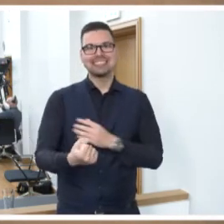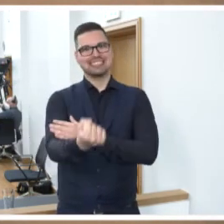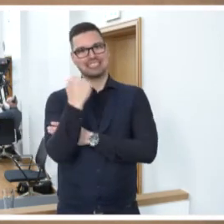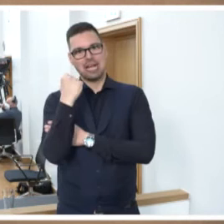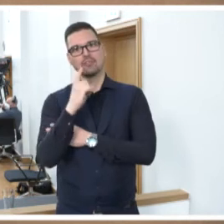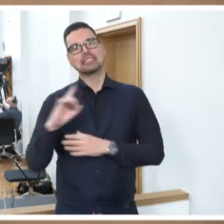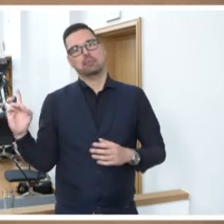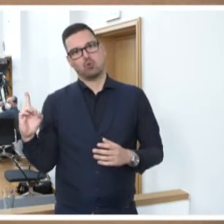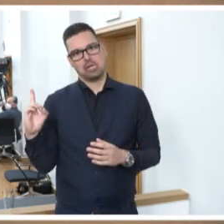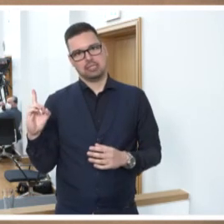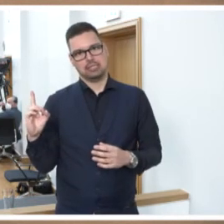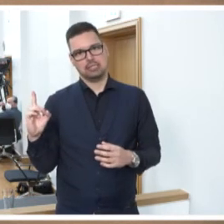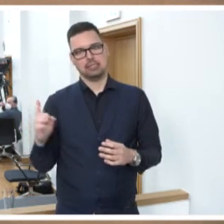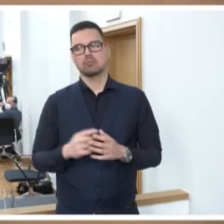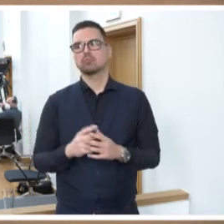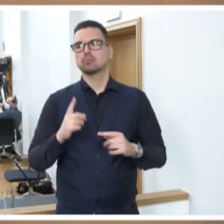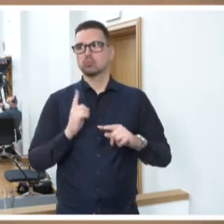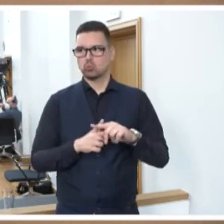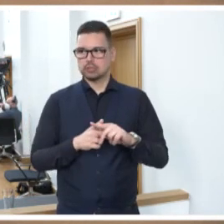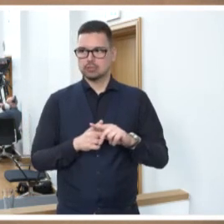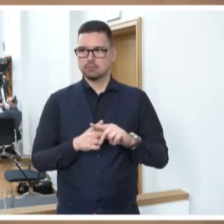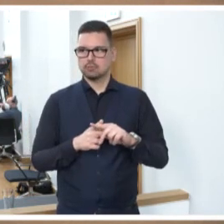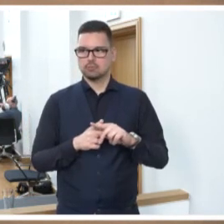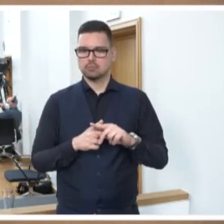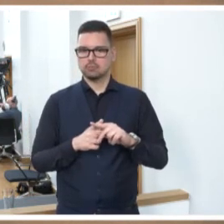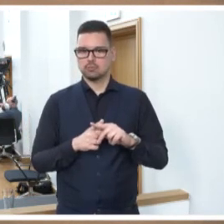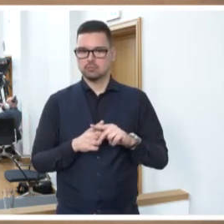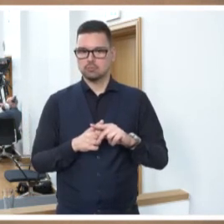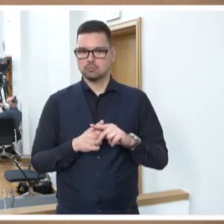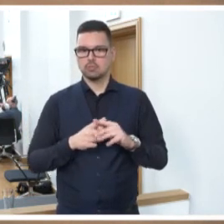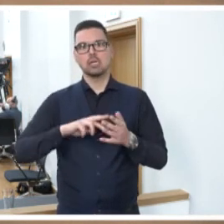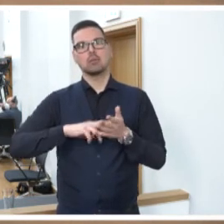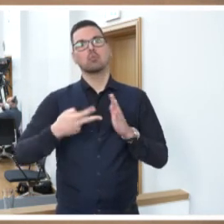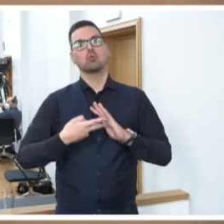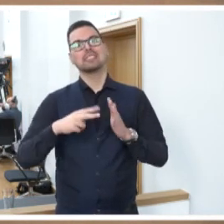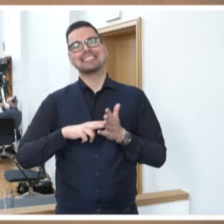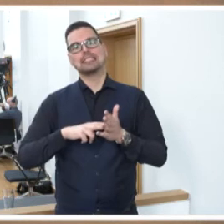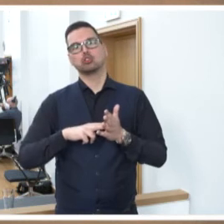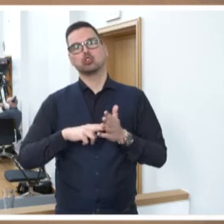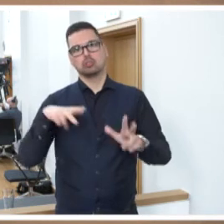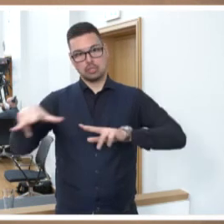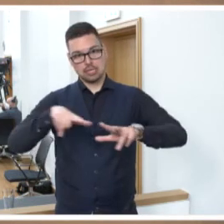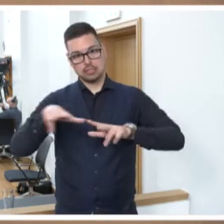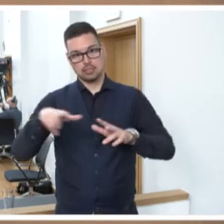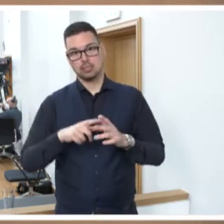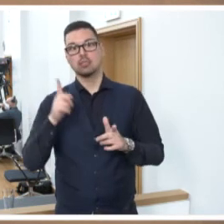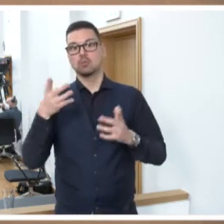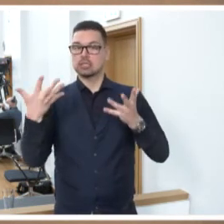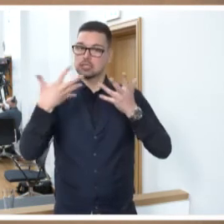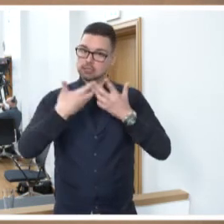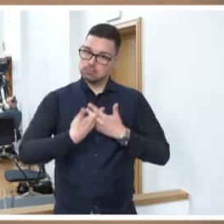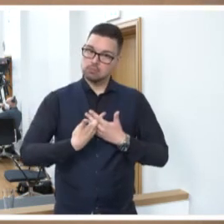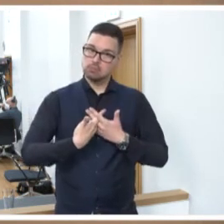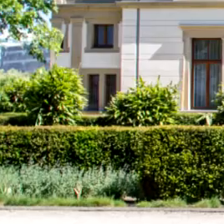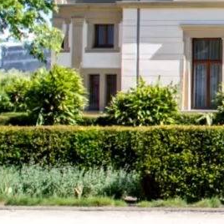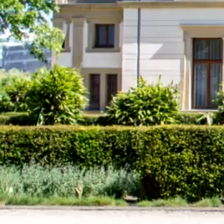der Demokratie und die politisch Handelnden müssen dieses Vertrauen dann auch